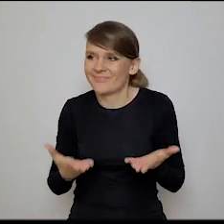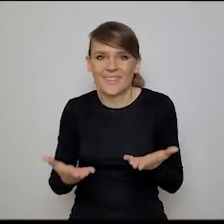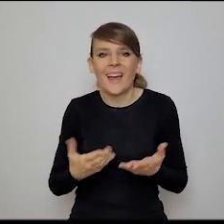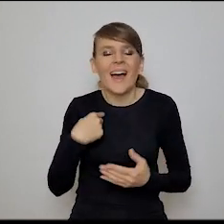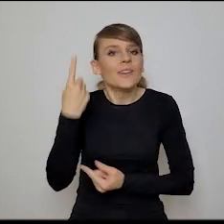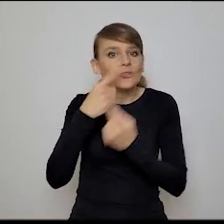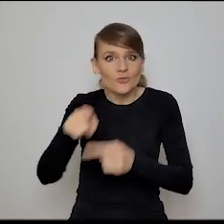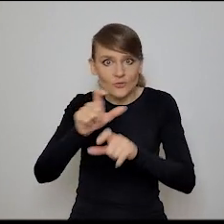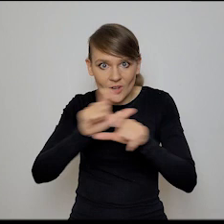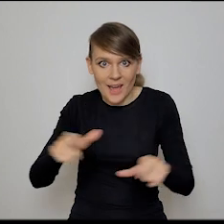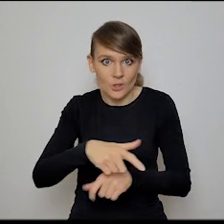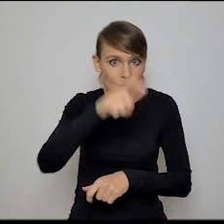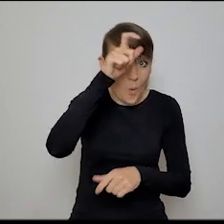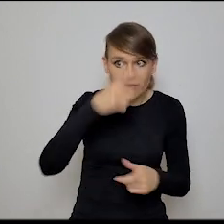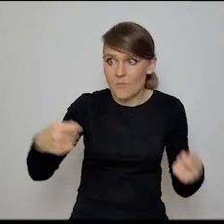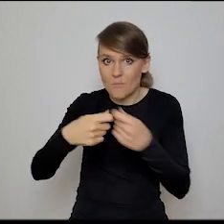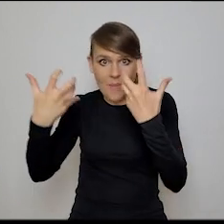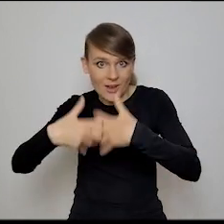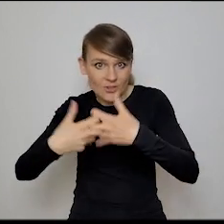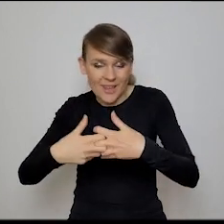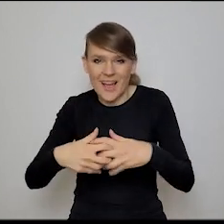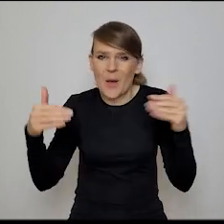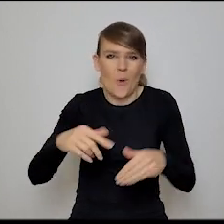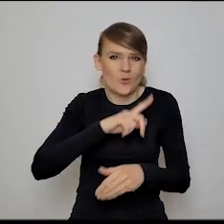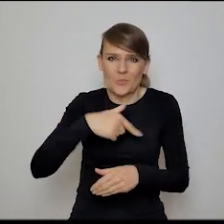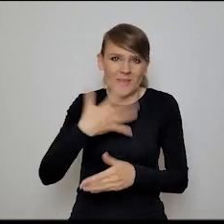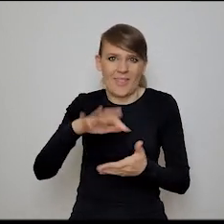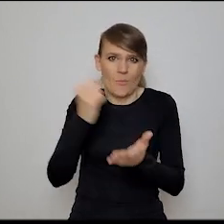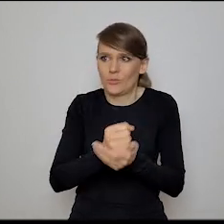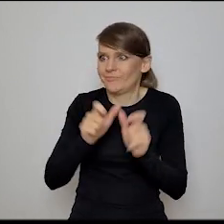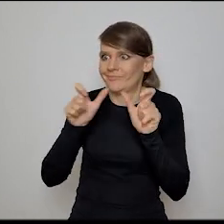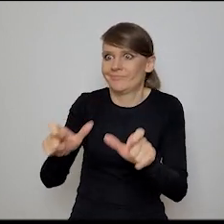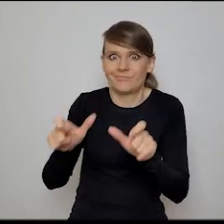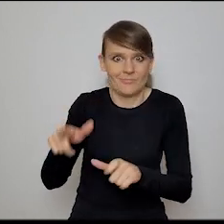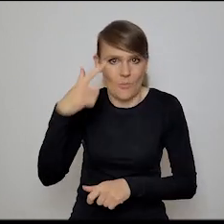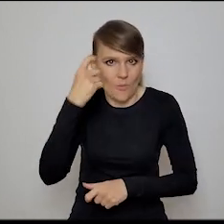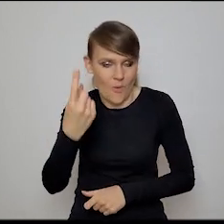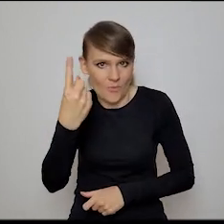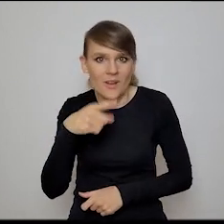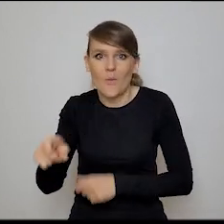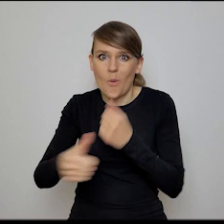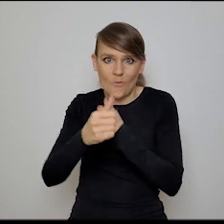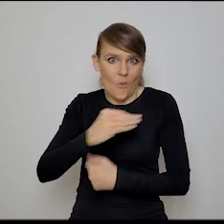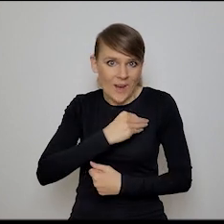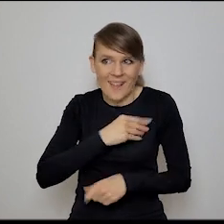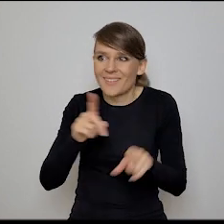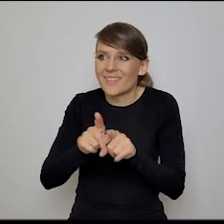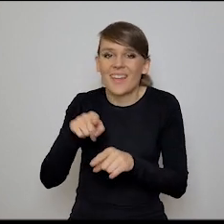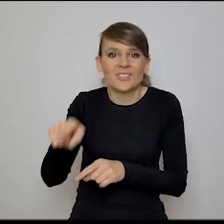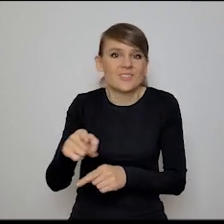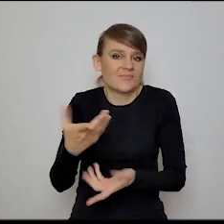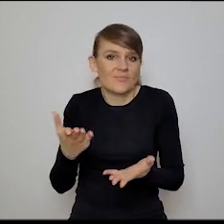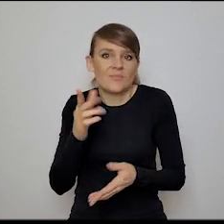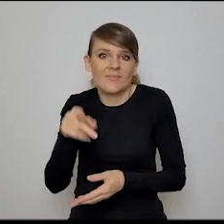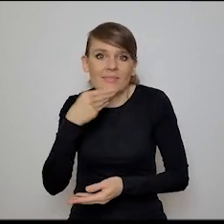że w takich miejscach, gdzie jest współpraca i człowieka i maszyny, to może nie musimy naciskać na tego typu pomysły z moralnych względów, ale też optymalizacyjnych. No